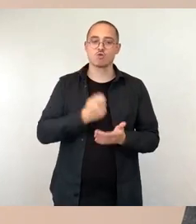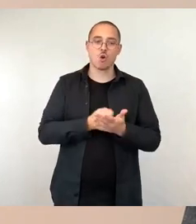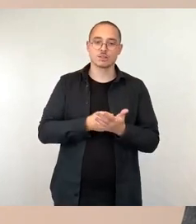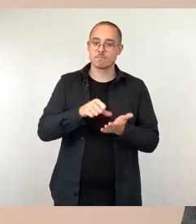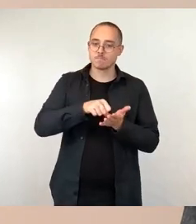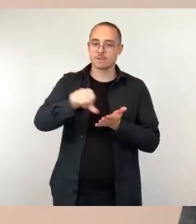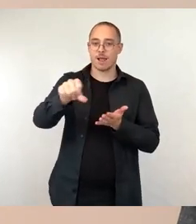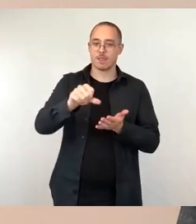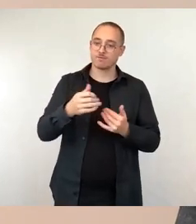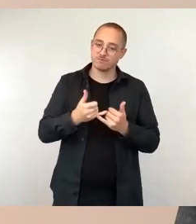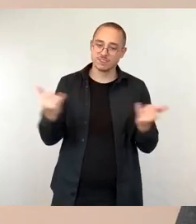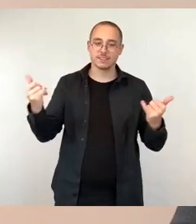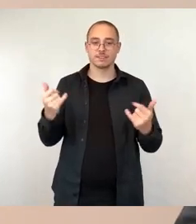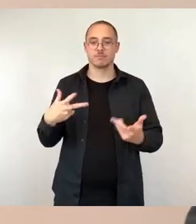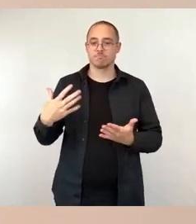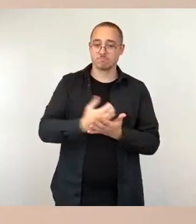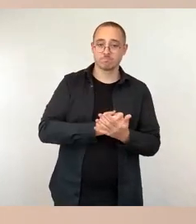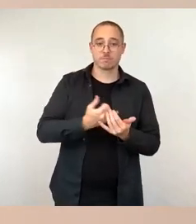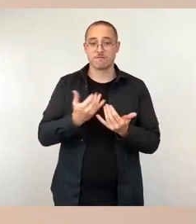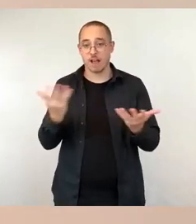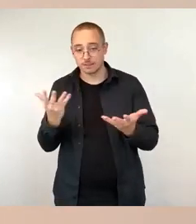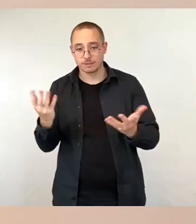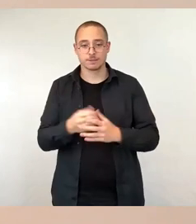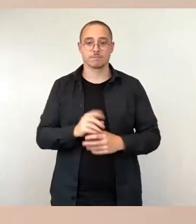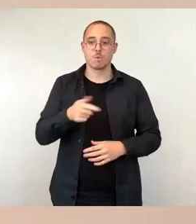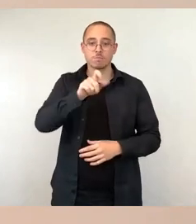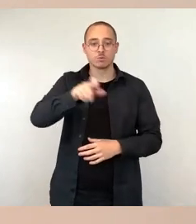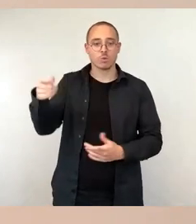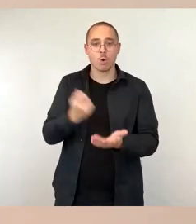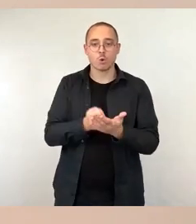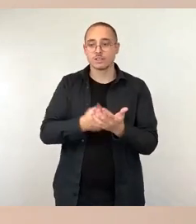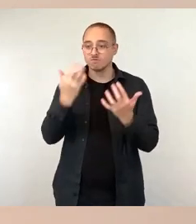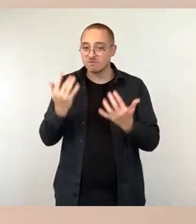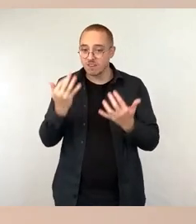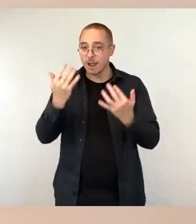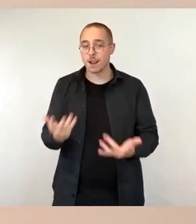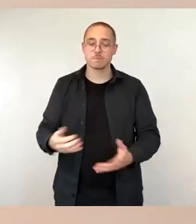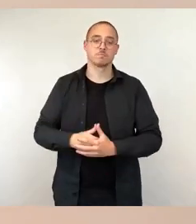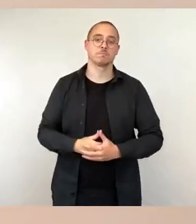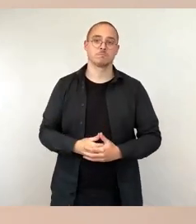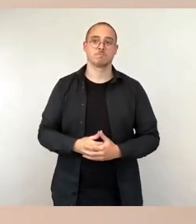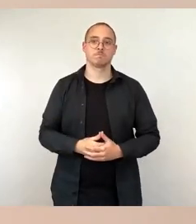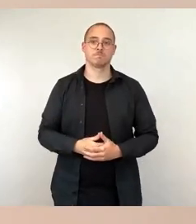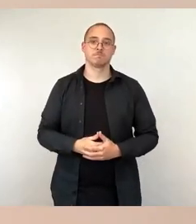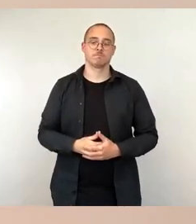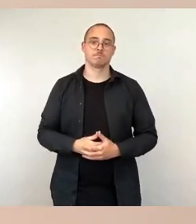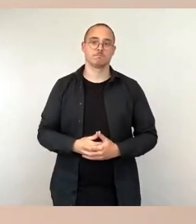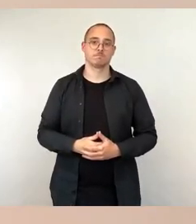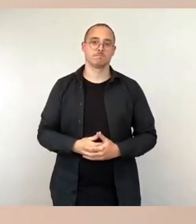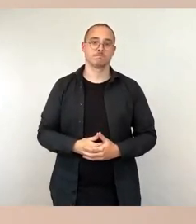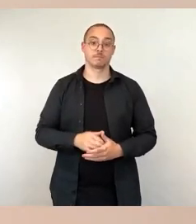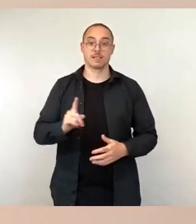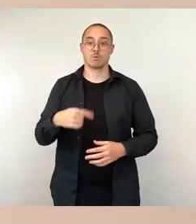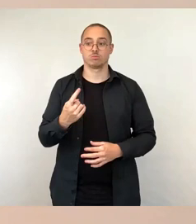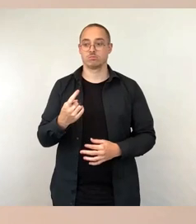Aufwendungen die in der Personalbesetzung nach sich ziehen. Und zur Disposition stehen aktuell